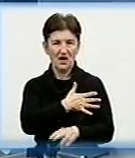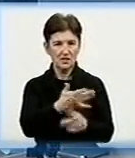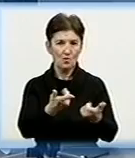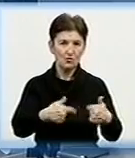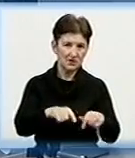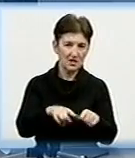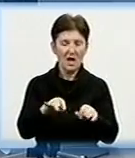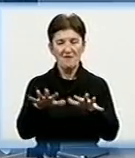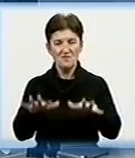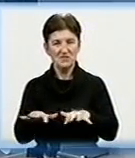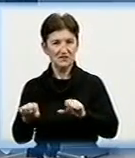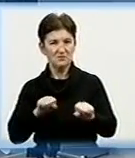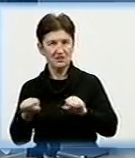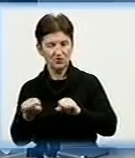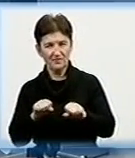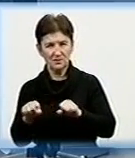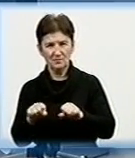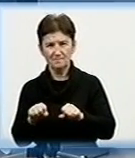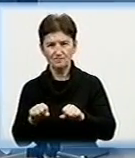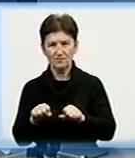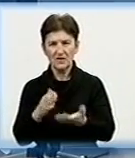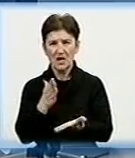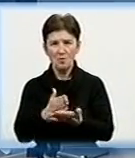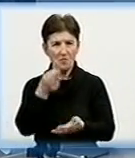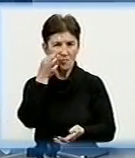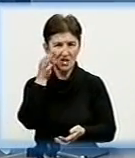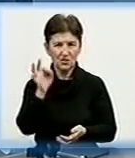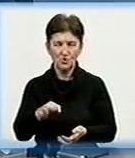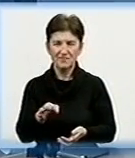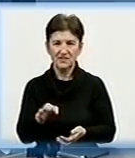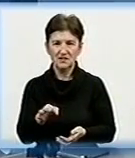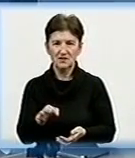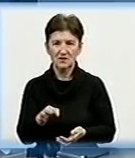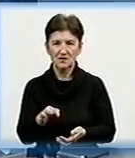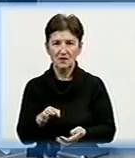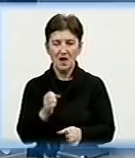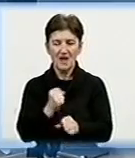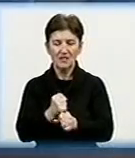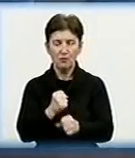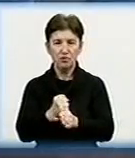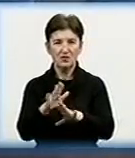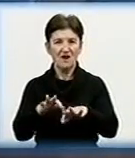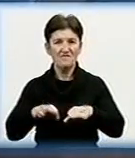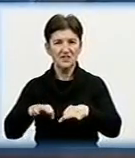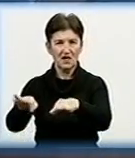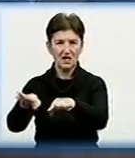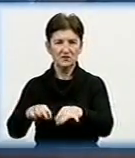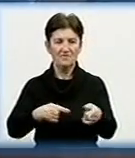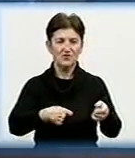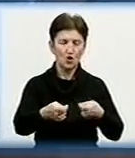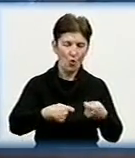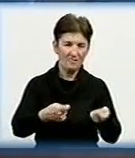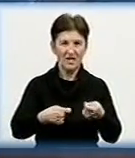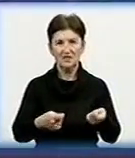так і в місцевому самоврядуванні. Має досвід роботи в транспортній галузі, в торговій галузі.